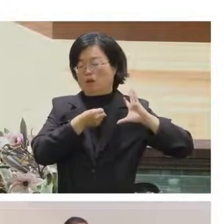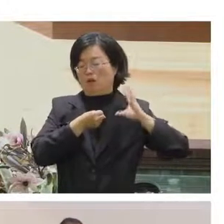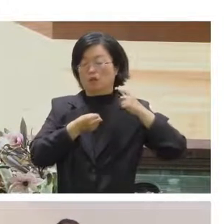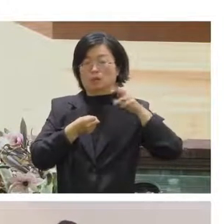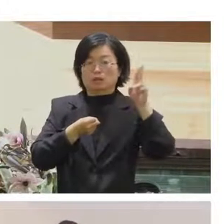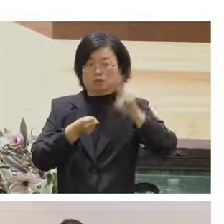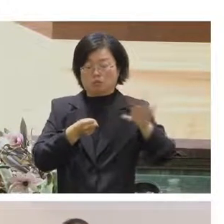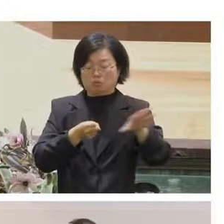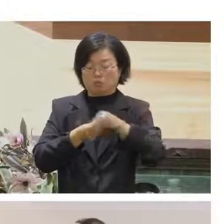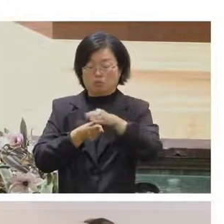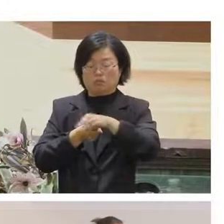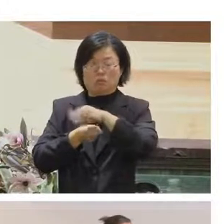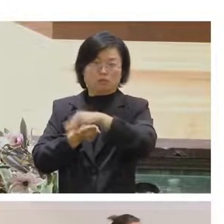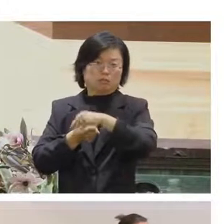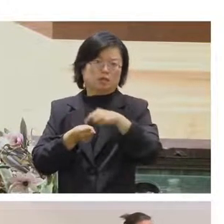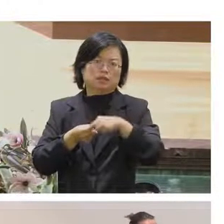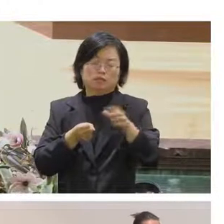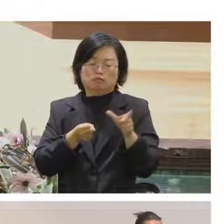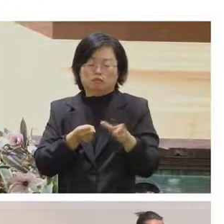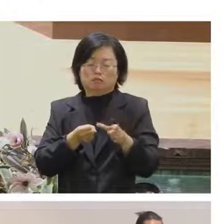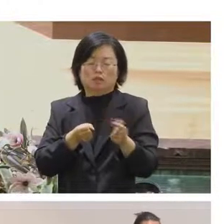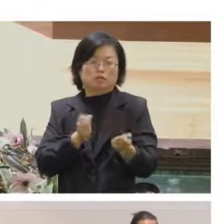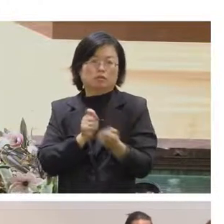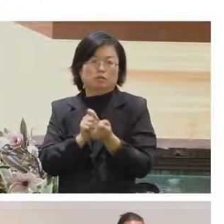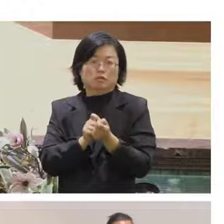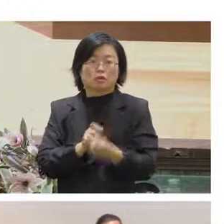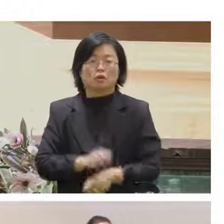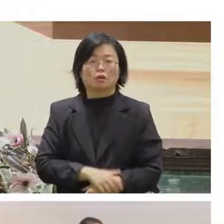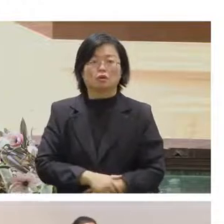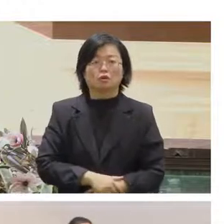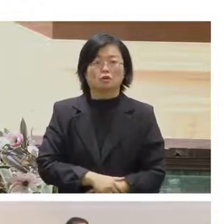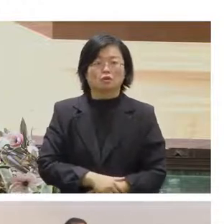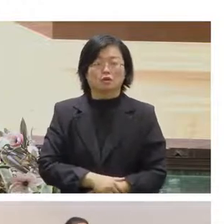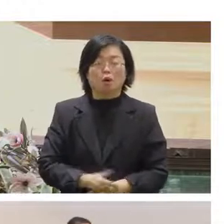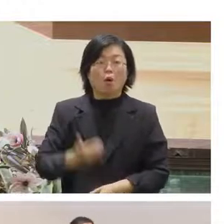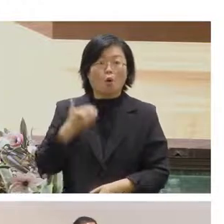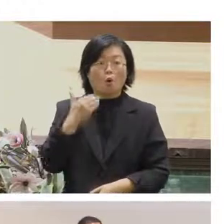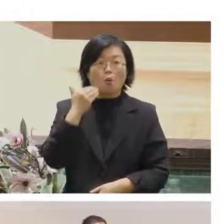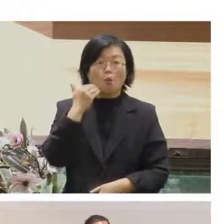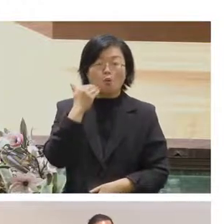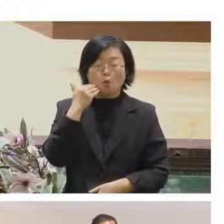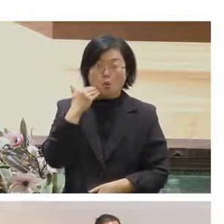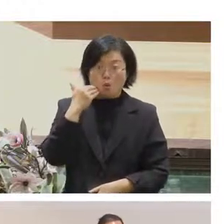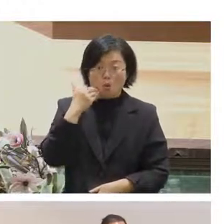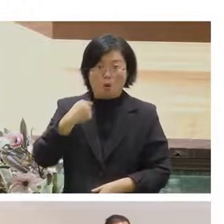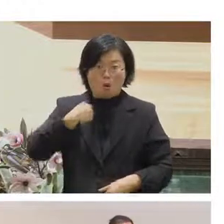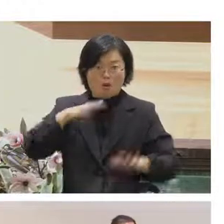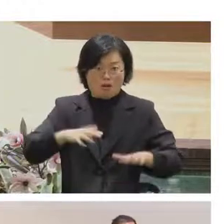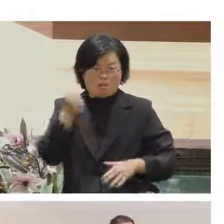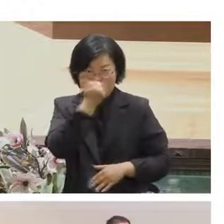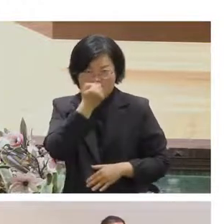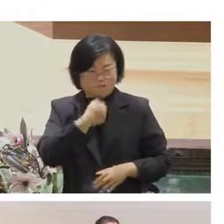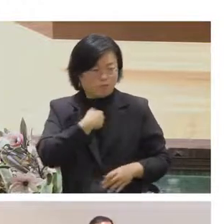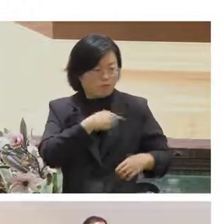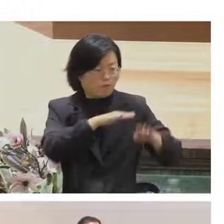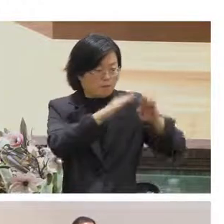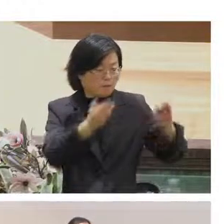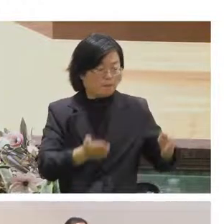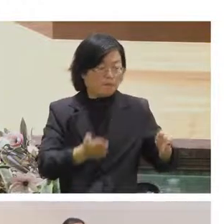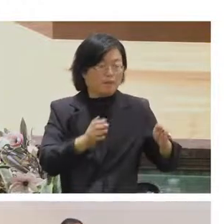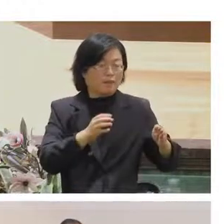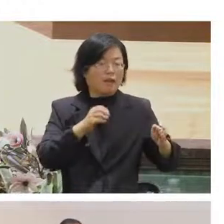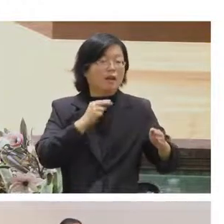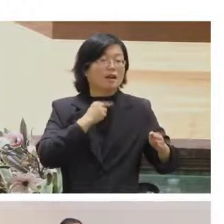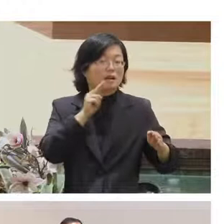其實如果我很急車去把麥克風堵在那個音箱上面的話大家就會聽到那個最討厭的聲音了但是